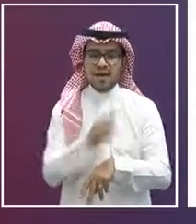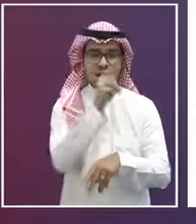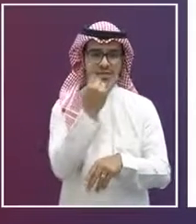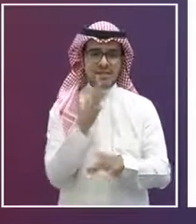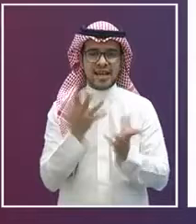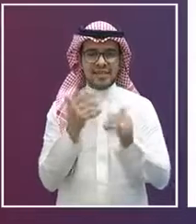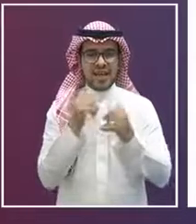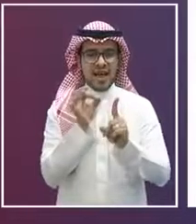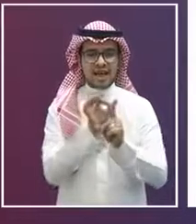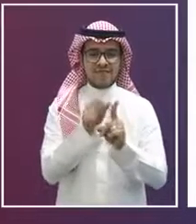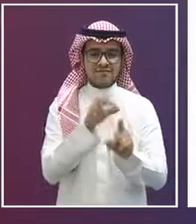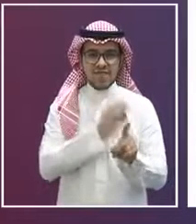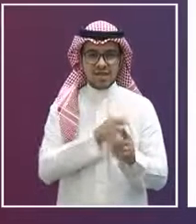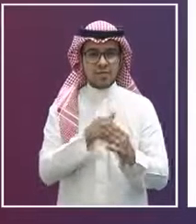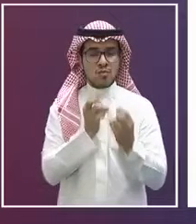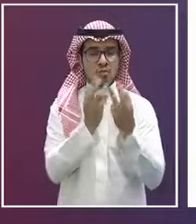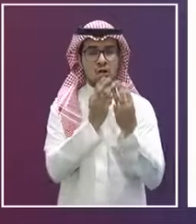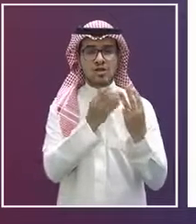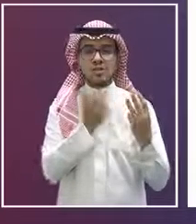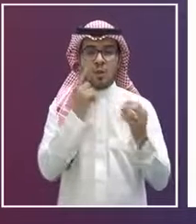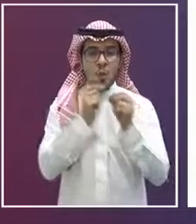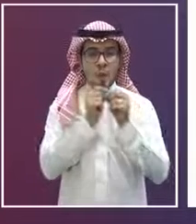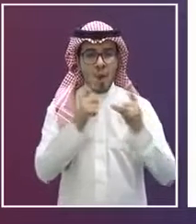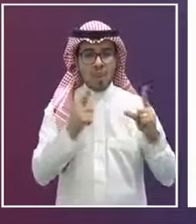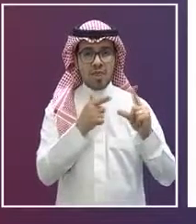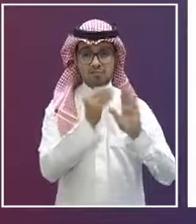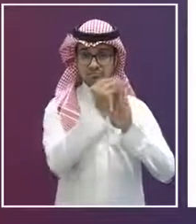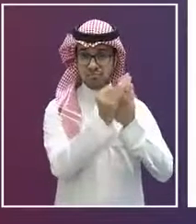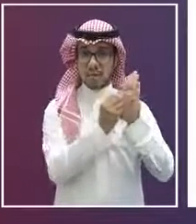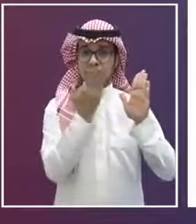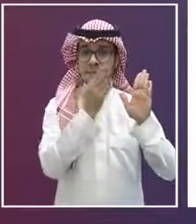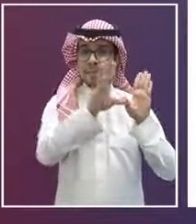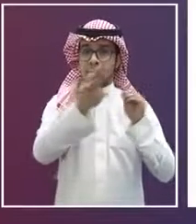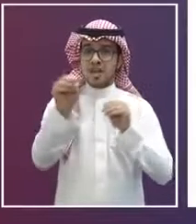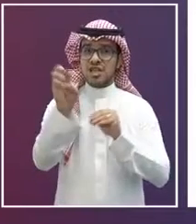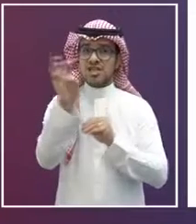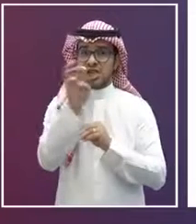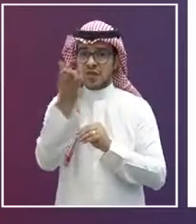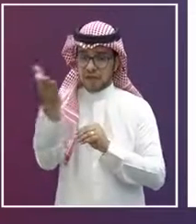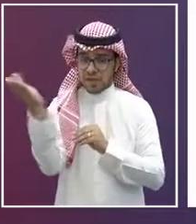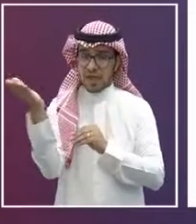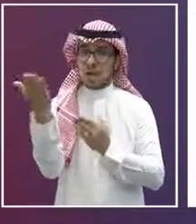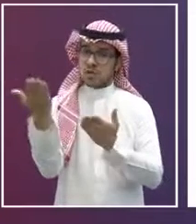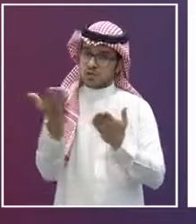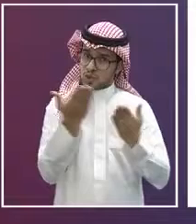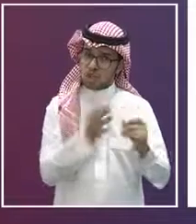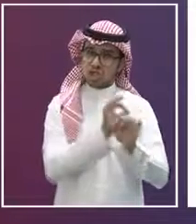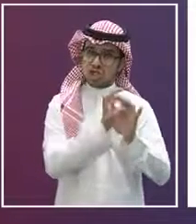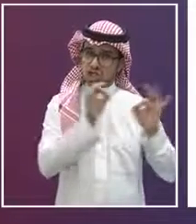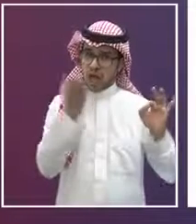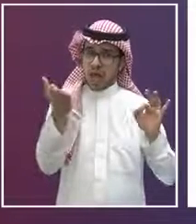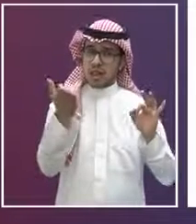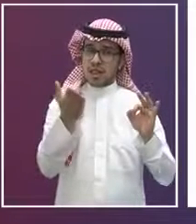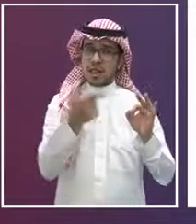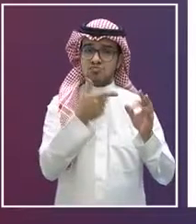والعالمية الاستفادة من هذه المنصة إضافة إلى أن المدارس الأهلية والعالمية قد يتاح لهم توفير أدواتهم